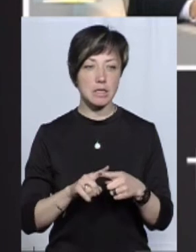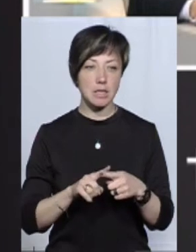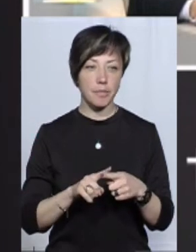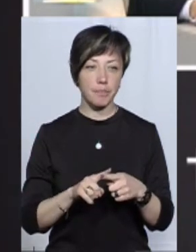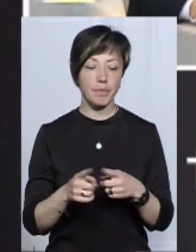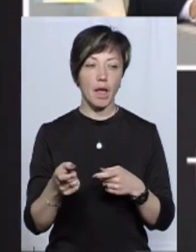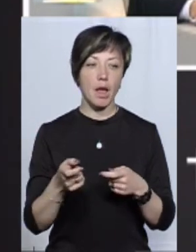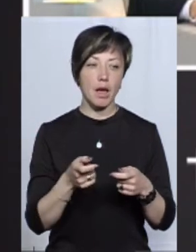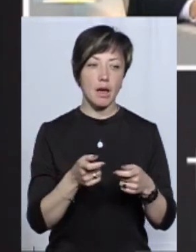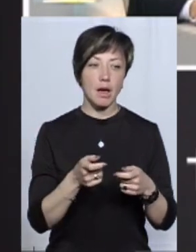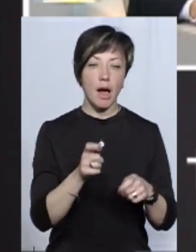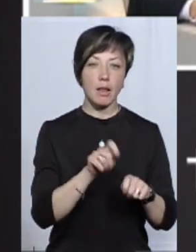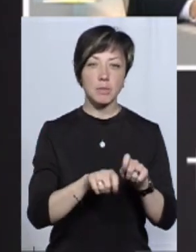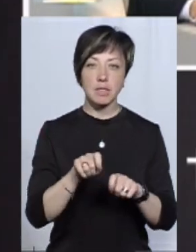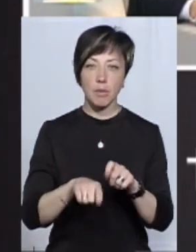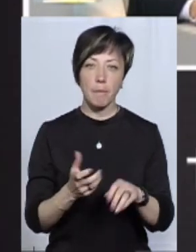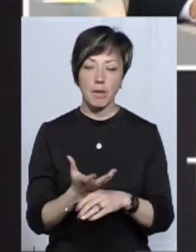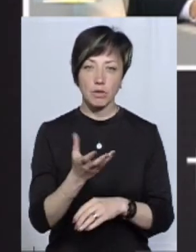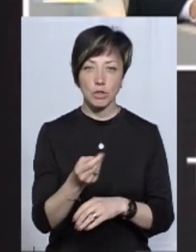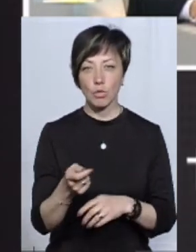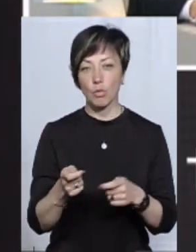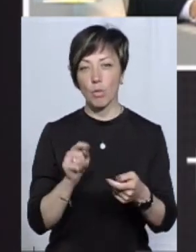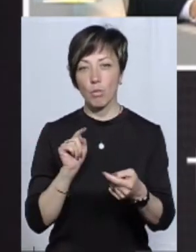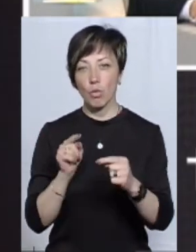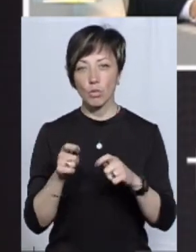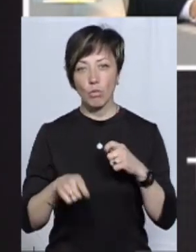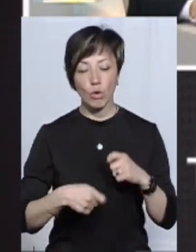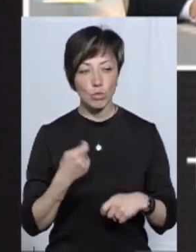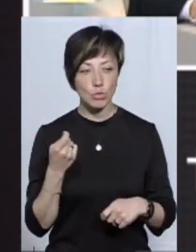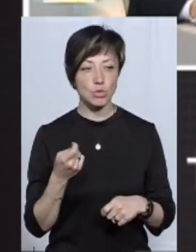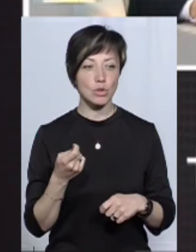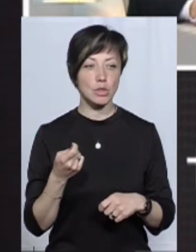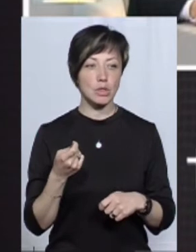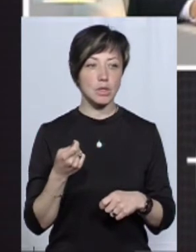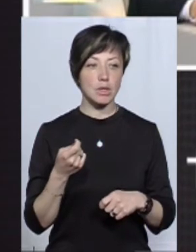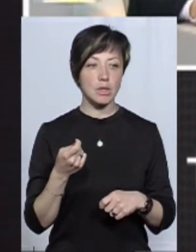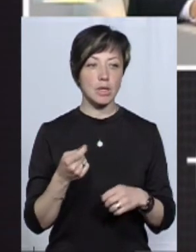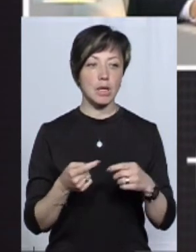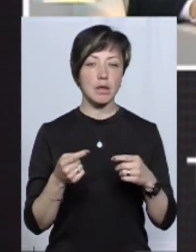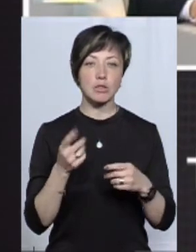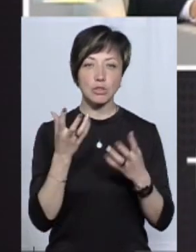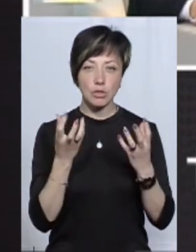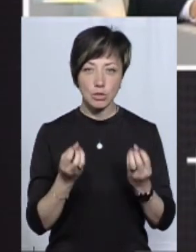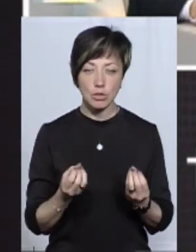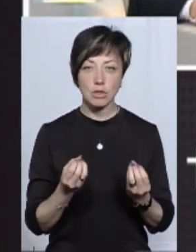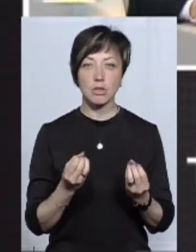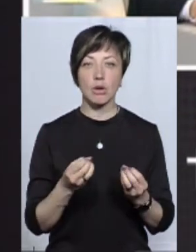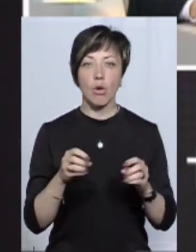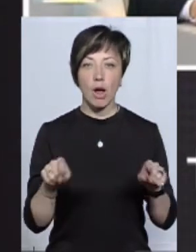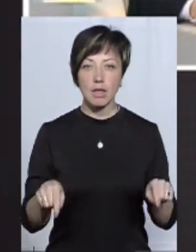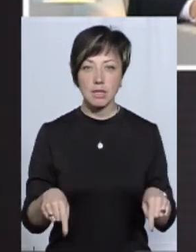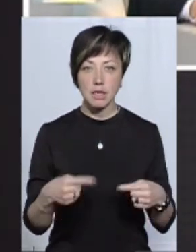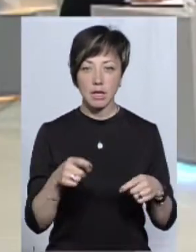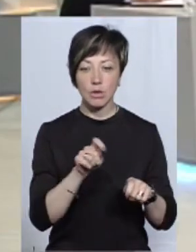адміністрування митних платежів, саме управління протидії митним правопорушенням. Крім того, організація митного контролю – це